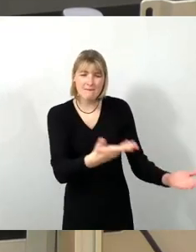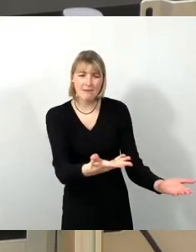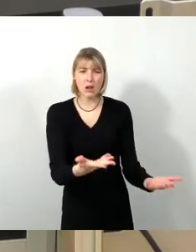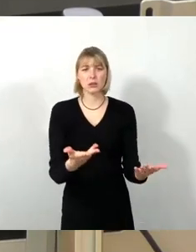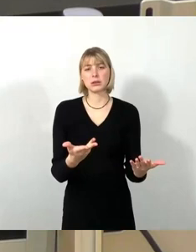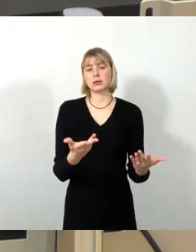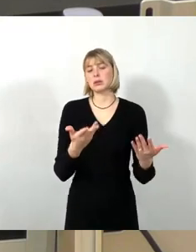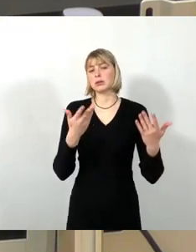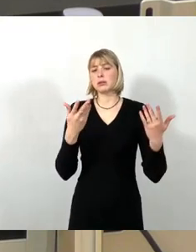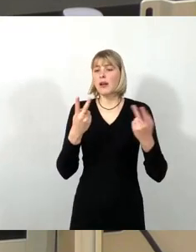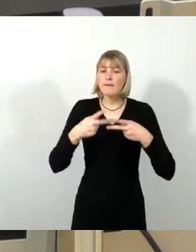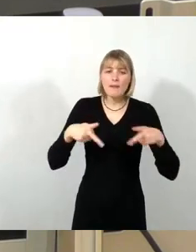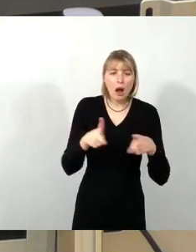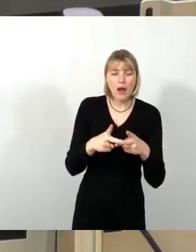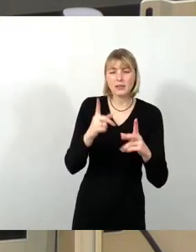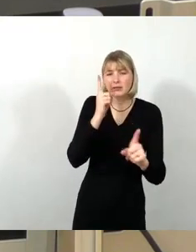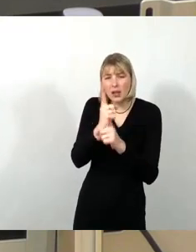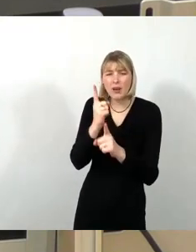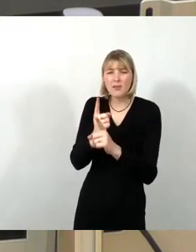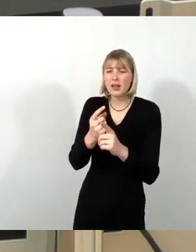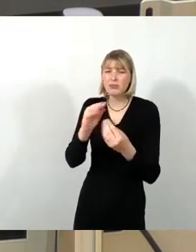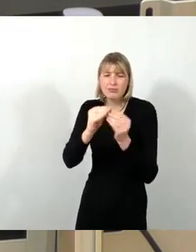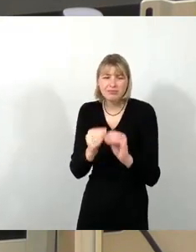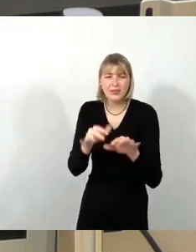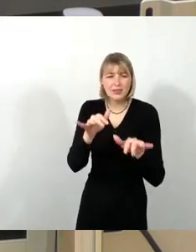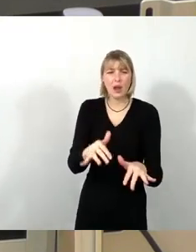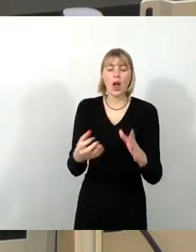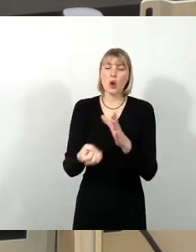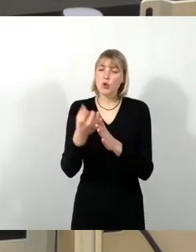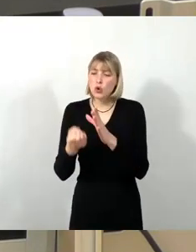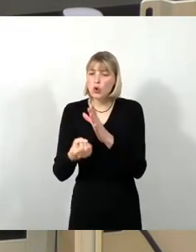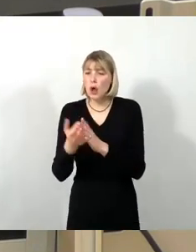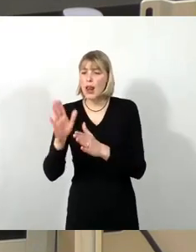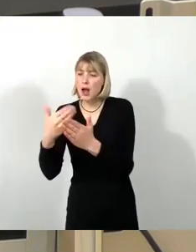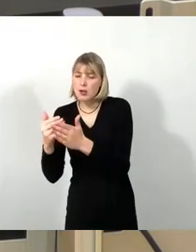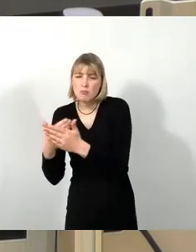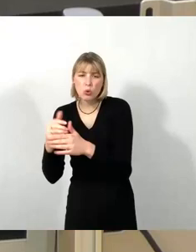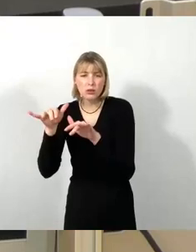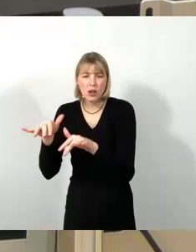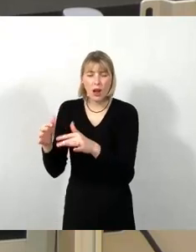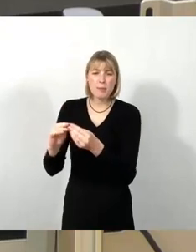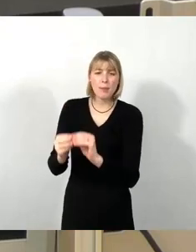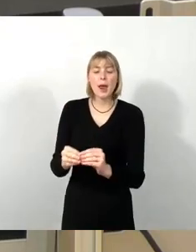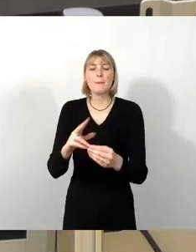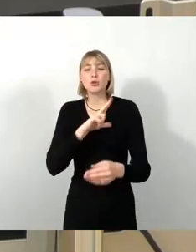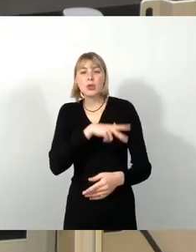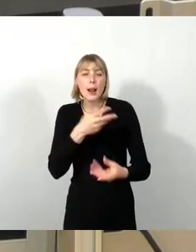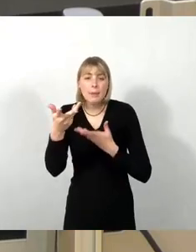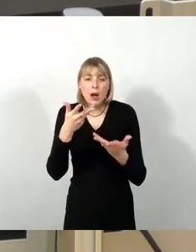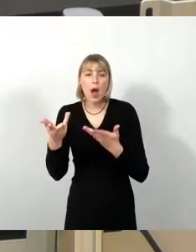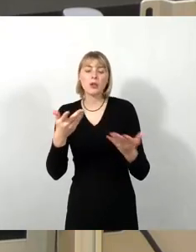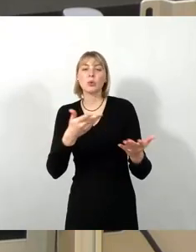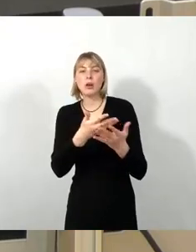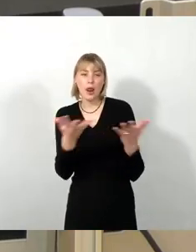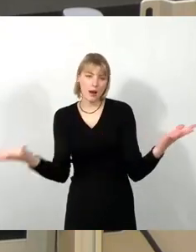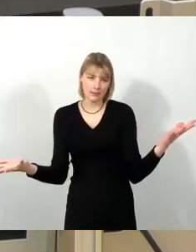sich irgendwo zu treffen, sich kulturell zu betätigen, soziale Beratung zu erhalten. Ich will auch gleich mal das, was